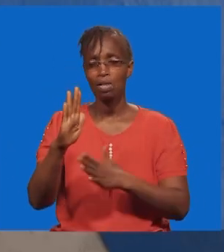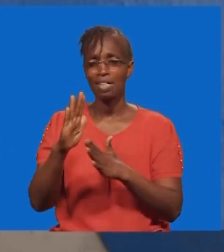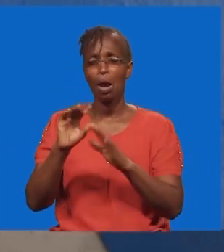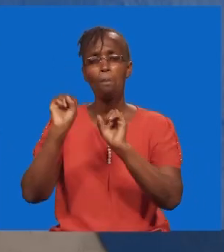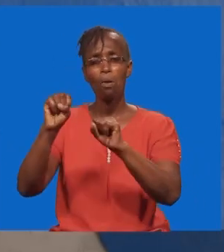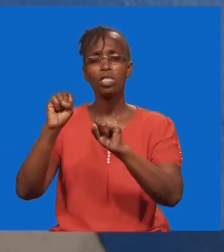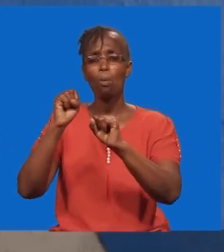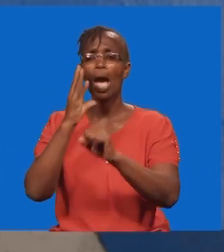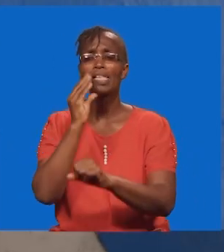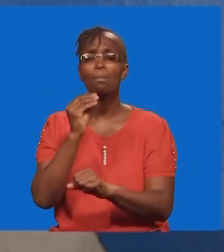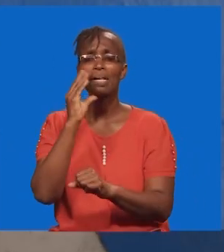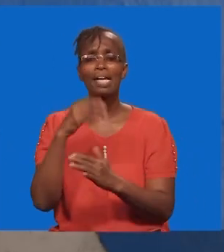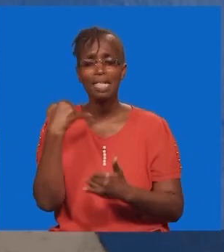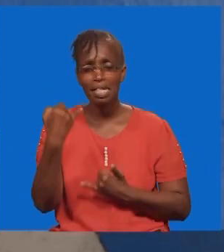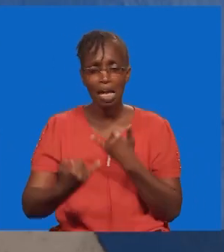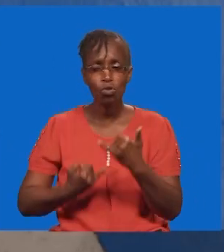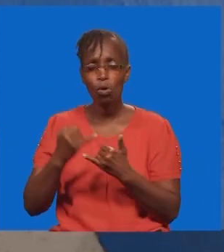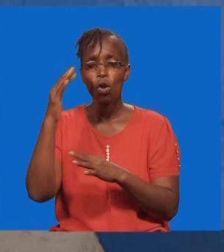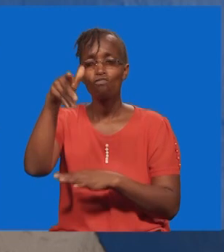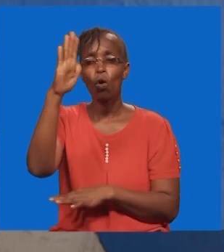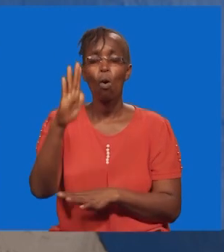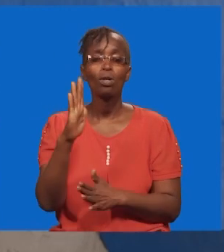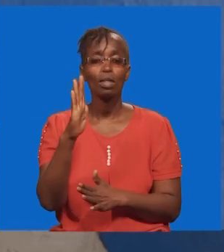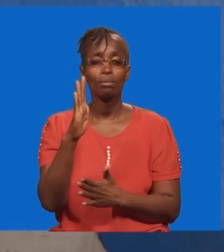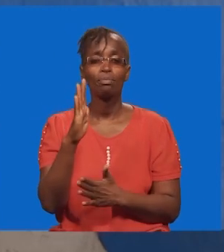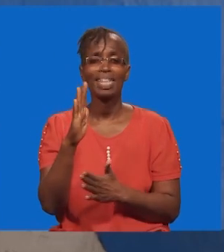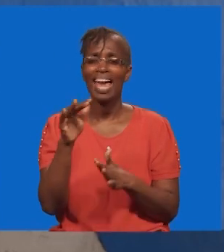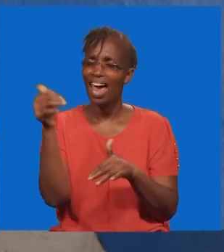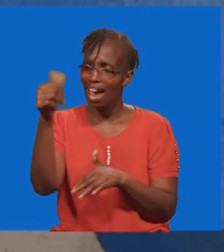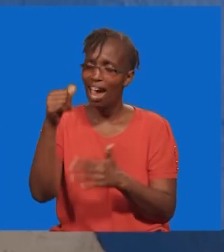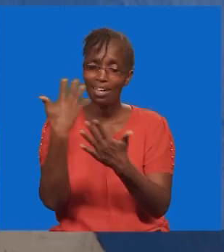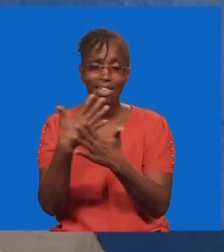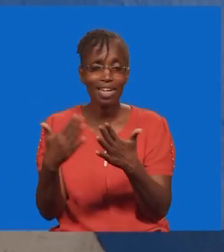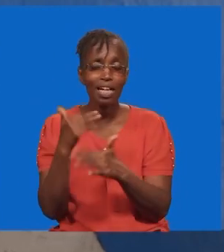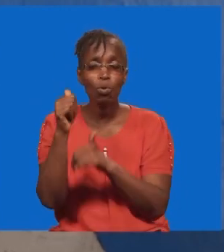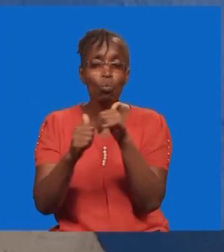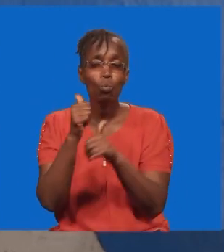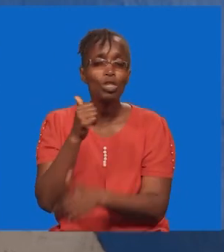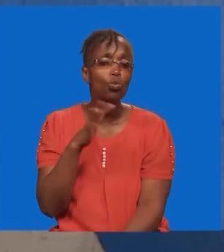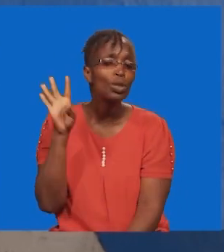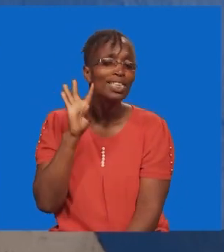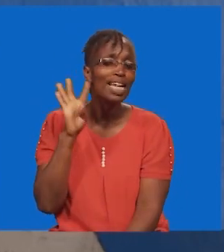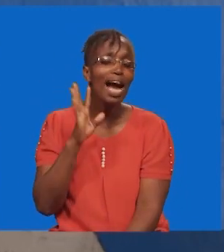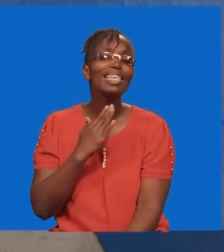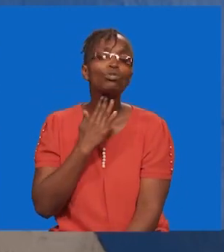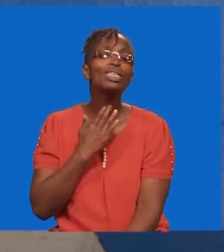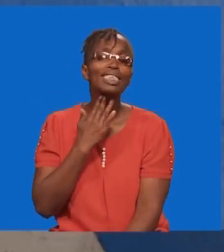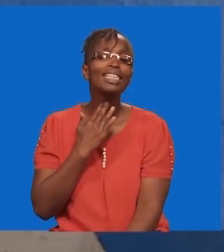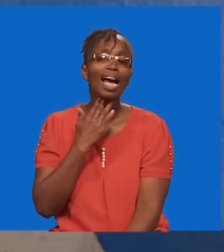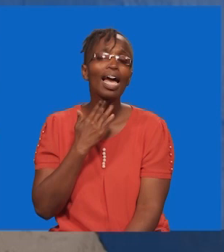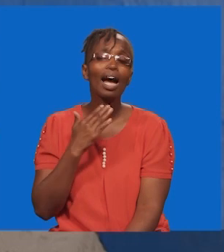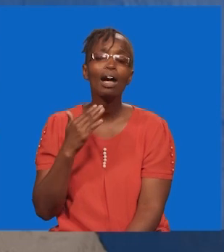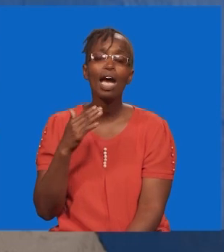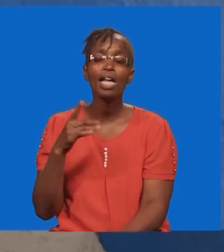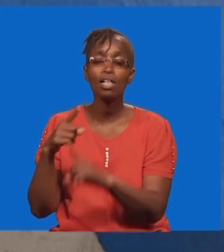Tunaweza pata fura ya kweli kwa uyu mungu. Tunaweza pata, chute kile ambacho, tunasikia mioyetu inatamani